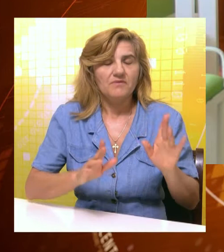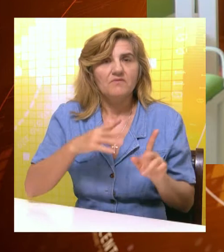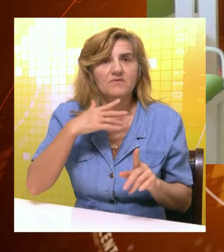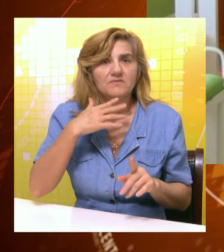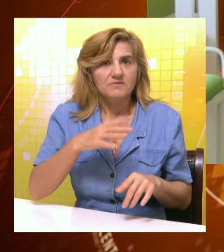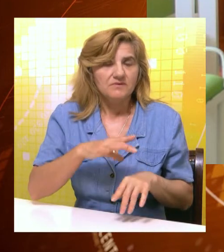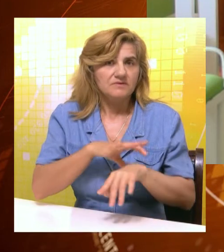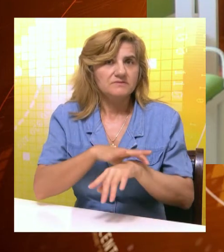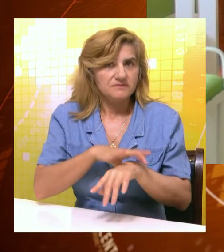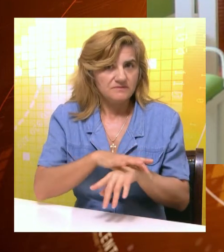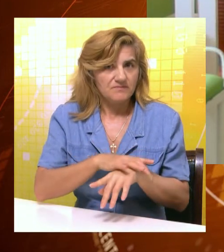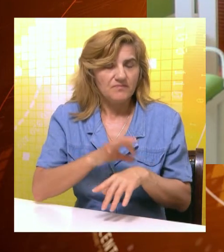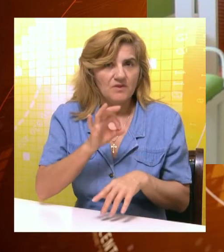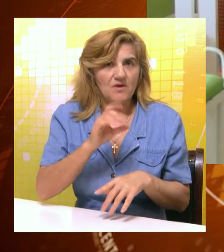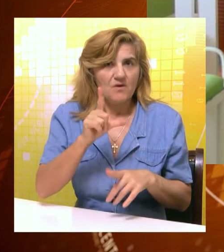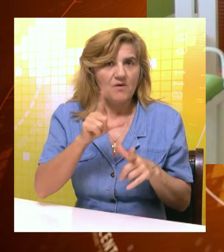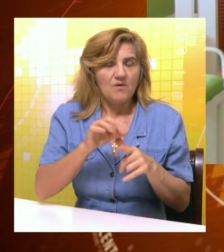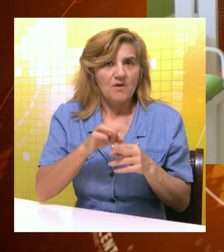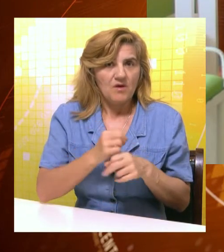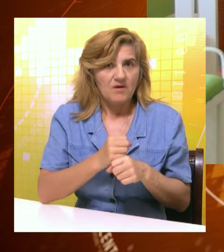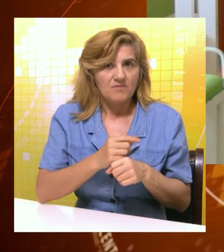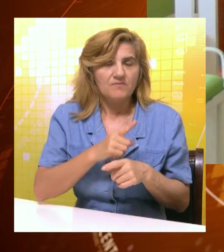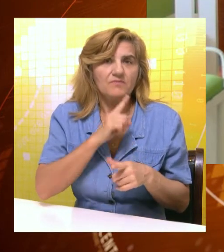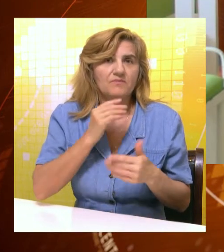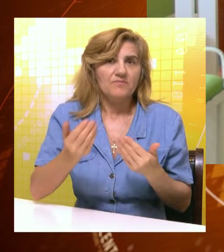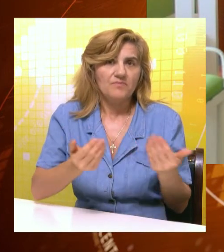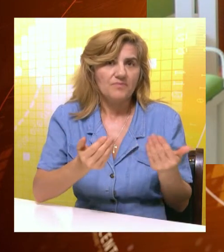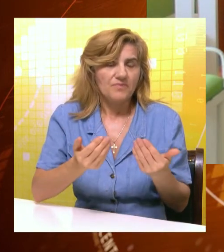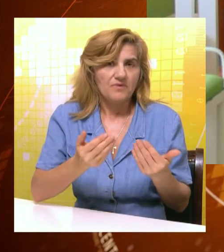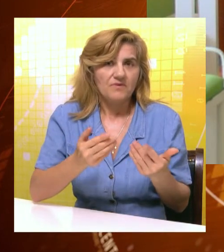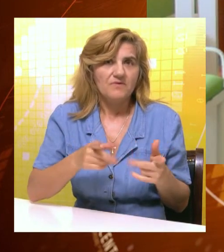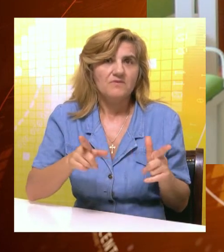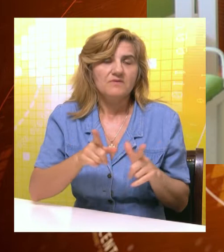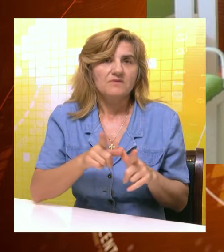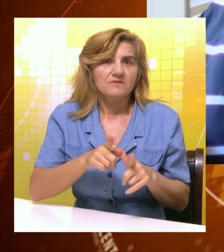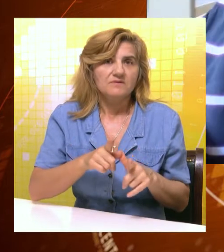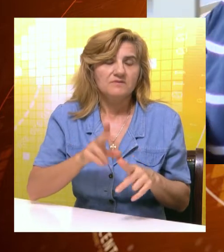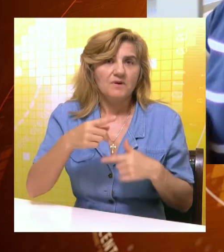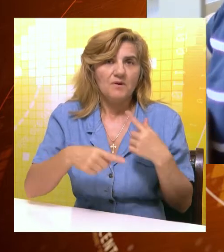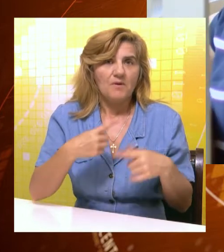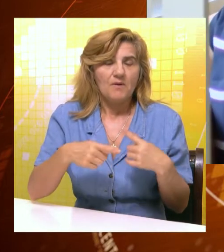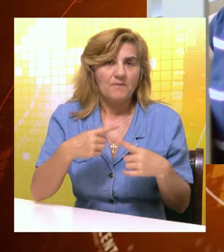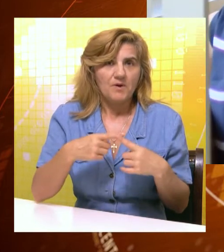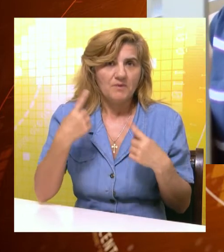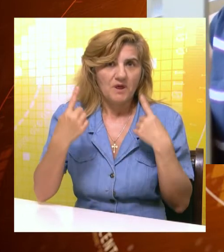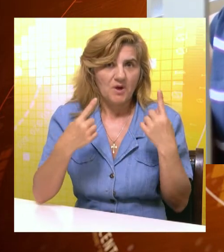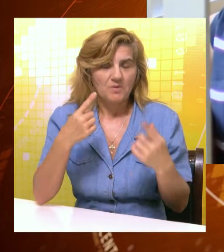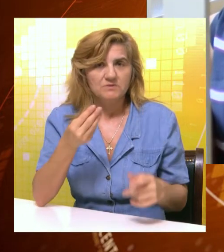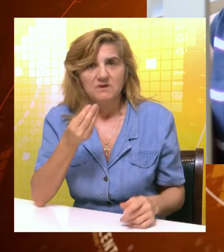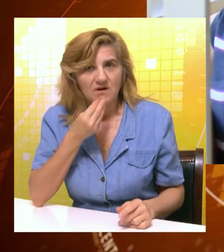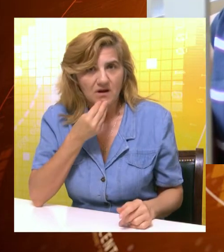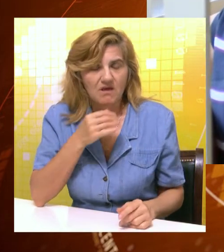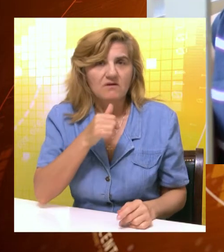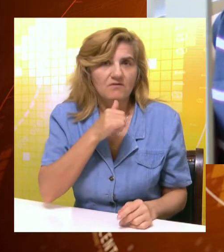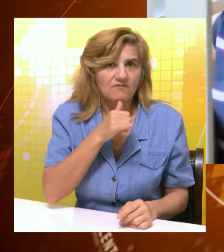pediatra, dečeg dispanzera, doktorke Olge Aleksić, odojčad i mala deca reaguju intenzivnije na promenu klimatskih uslova,